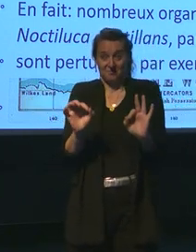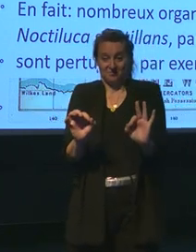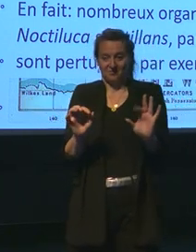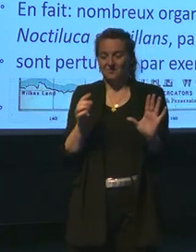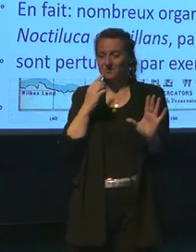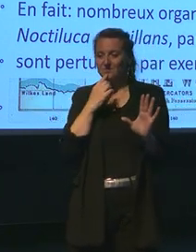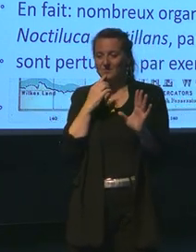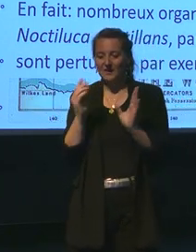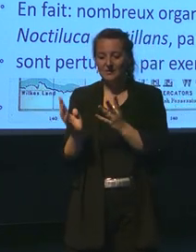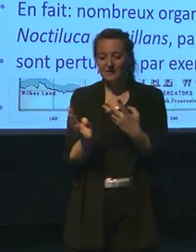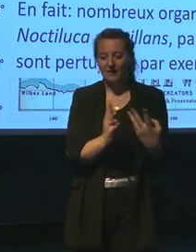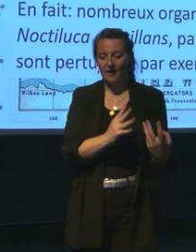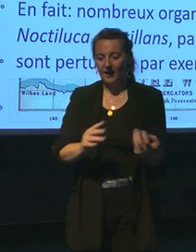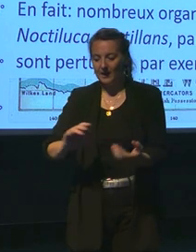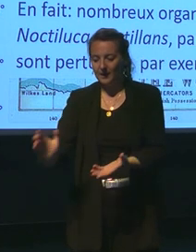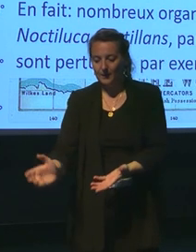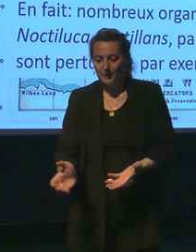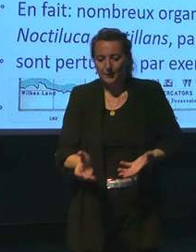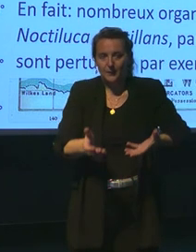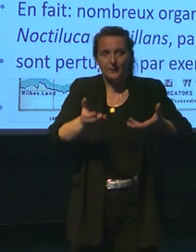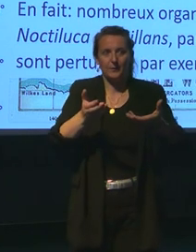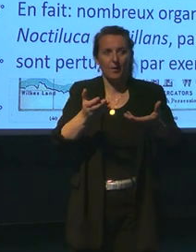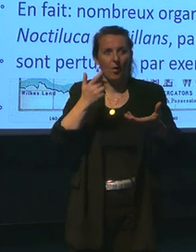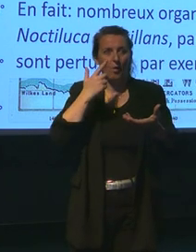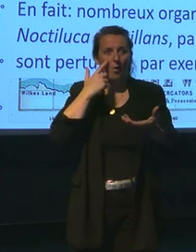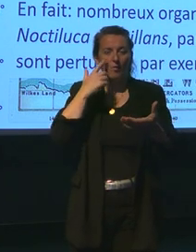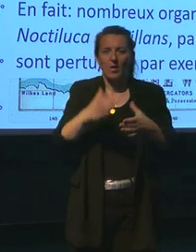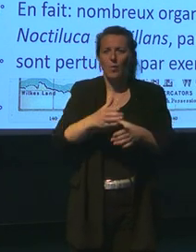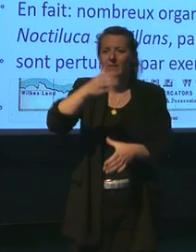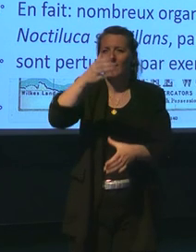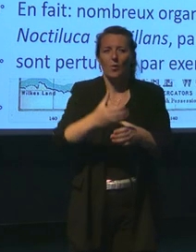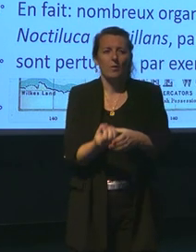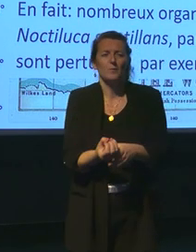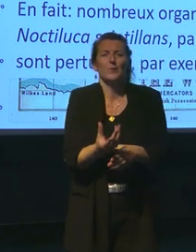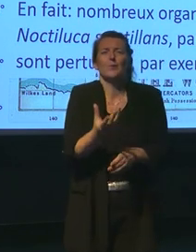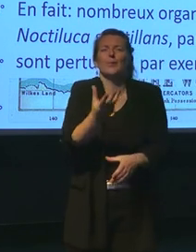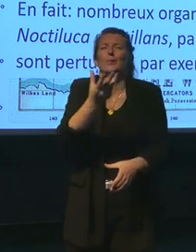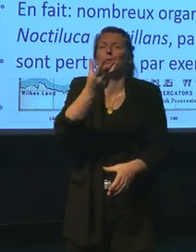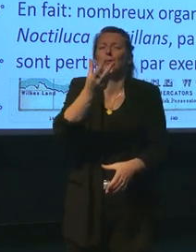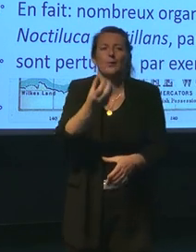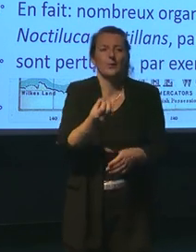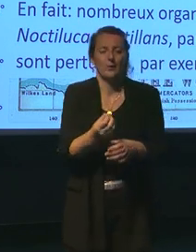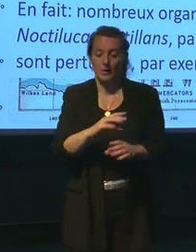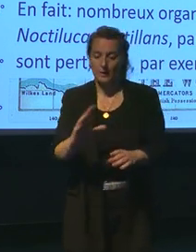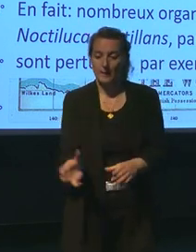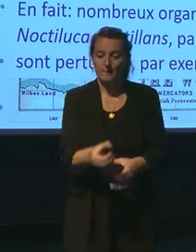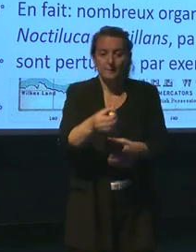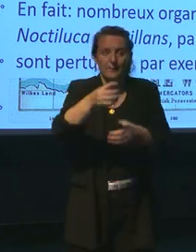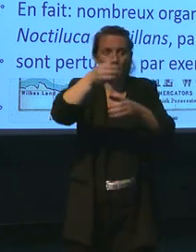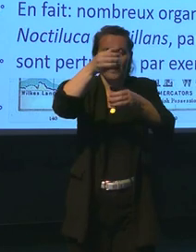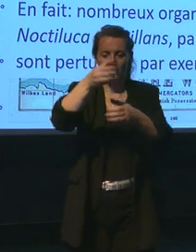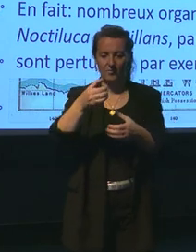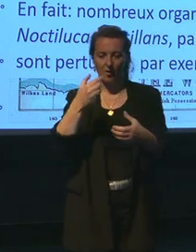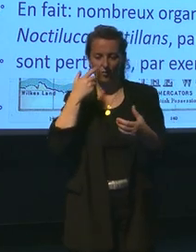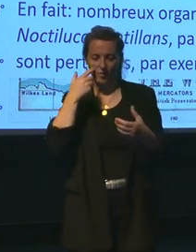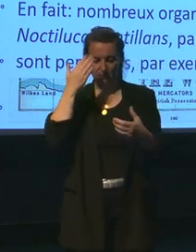du canton, enfin si, on remontait de véritables colonnes de lumière. Nous avions capté les noctiluques qui, quand elles sont